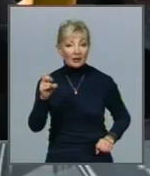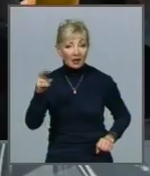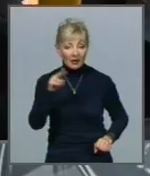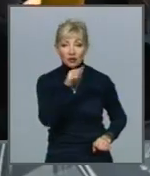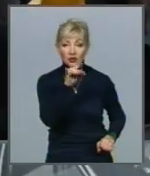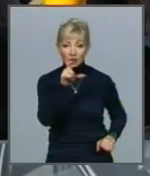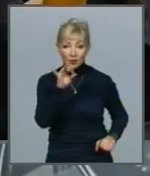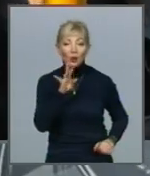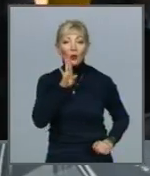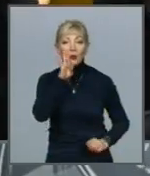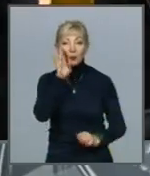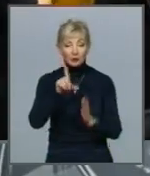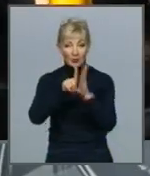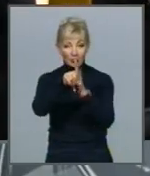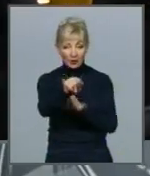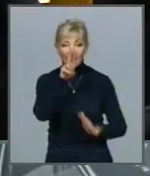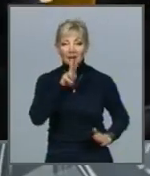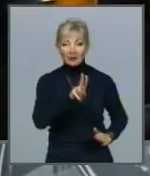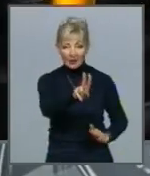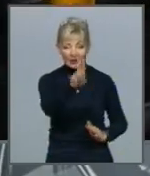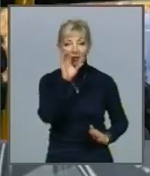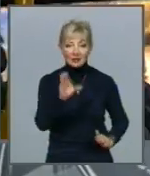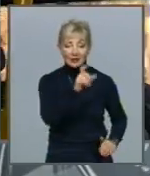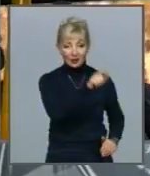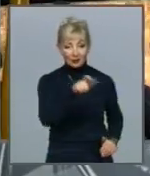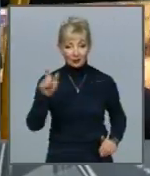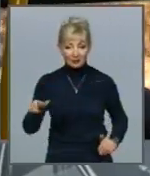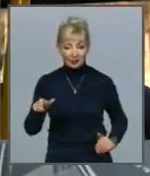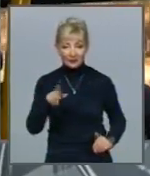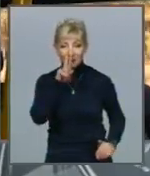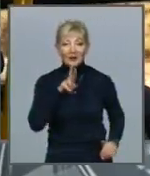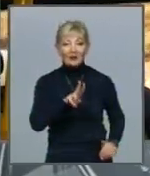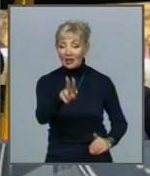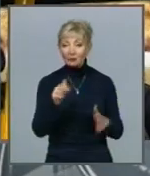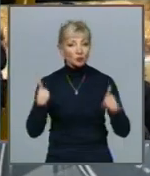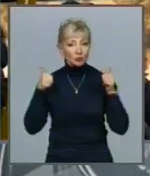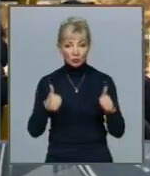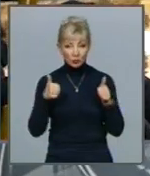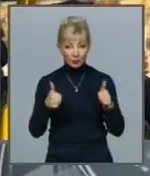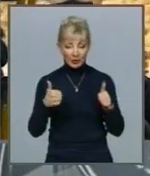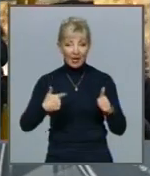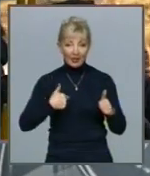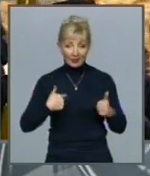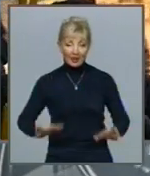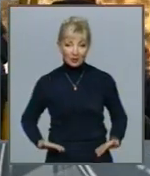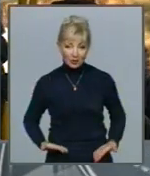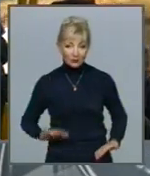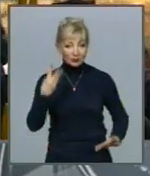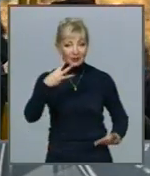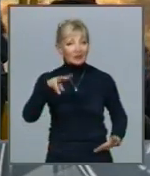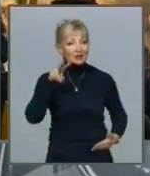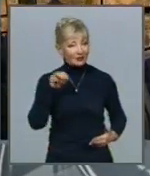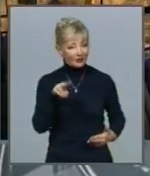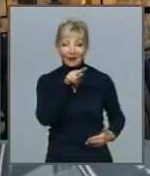відправився в перший рейс тролейбус з пасажирами Тролейбус супер! Я живу тут вже 30 років,